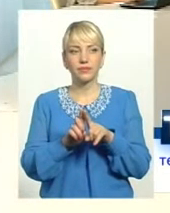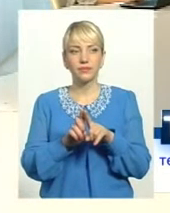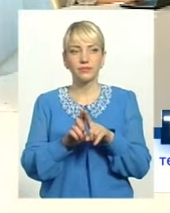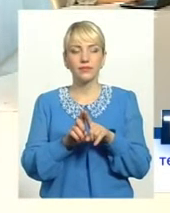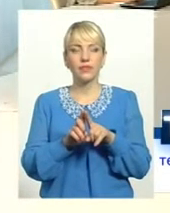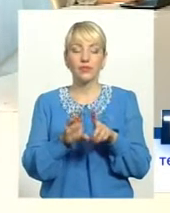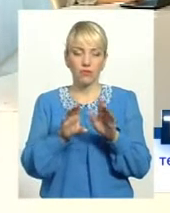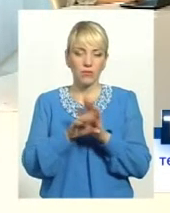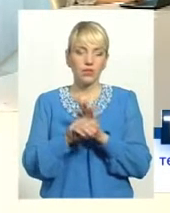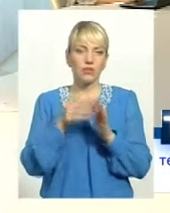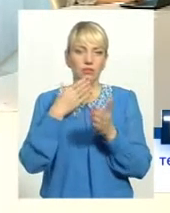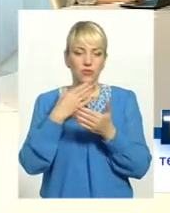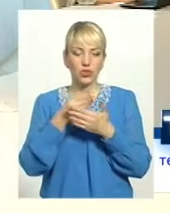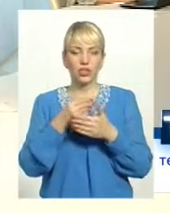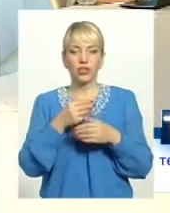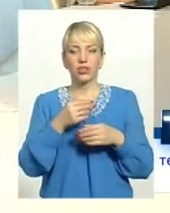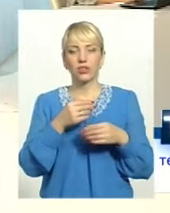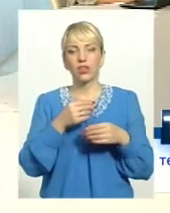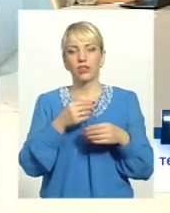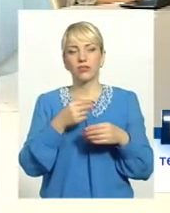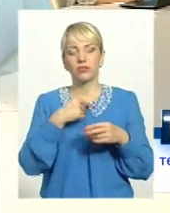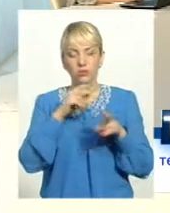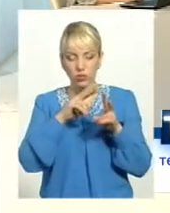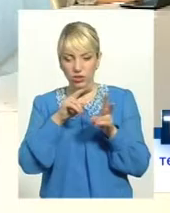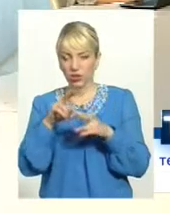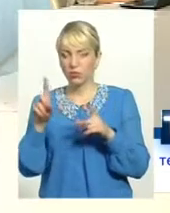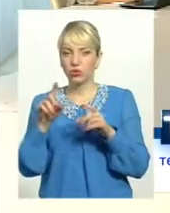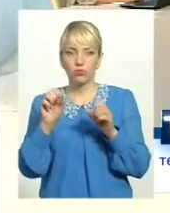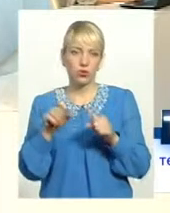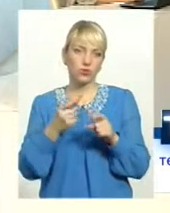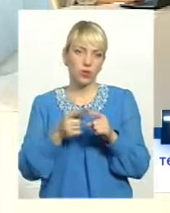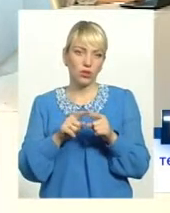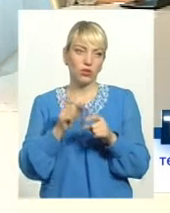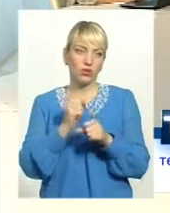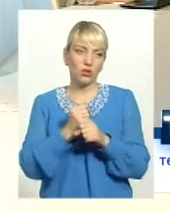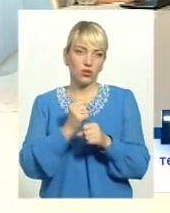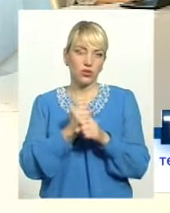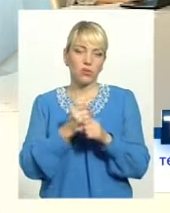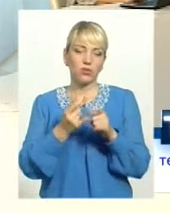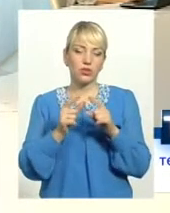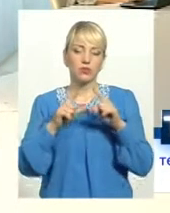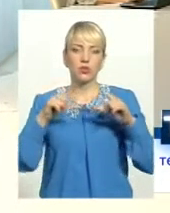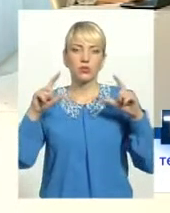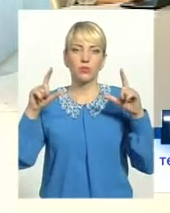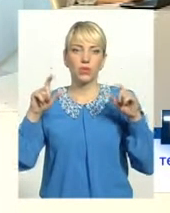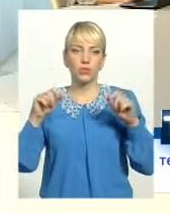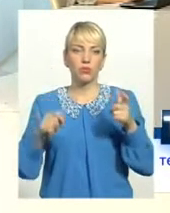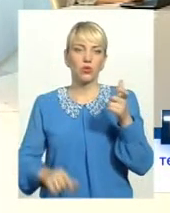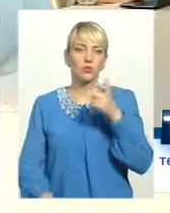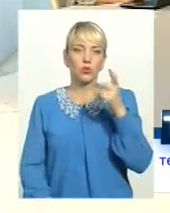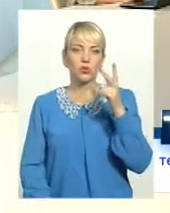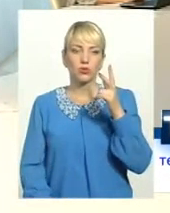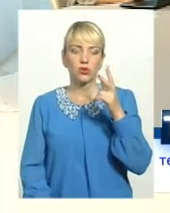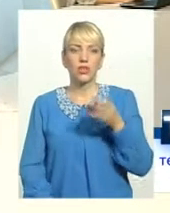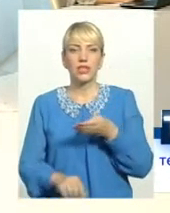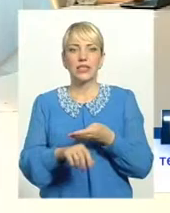межу своїх функціональних повноважень постерігаємо, і що можемо, то робимо з тими суб'єктами господарювання, які виплачують заробітну плату,